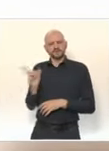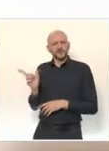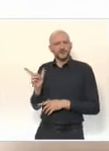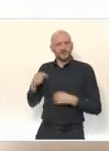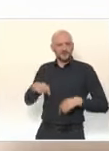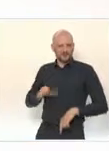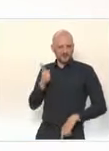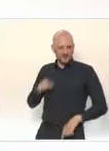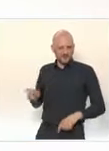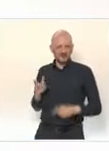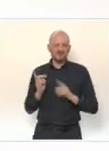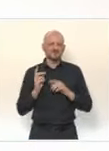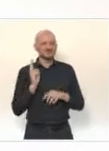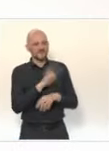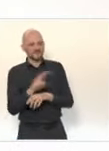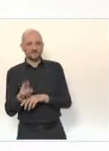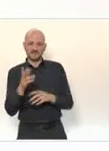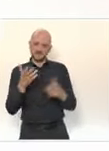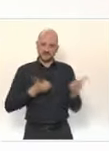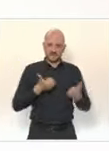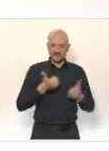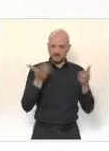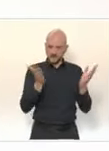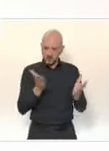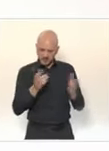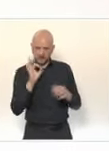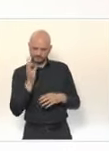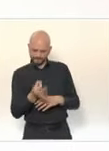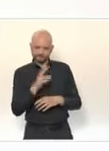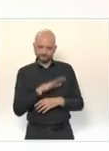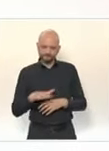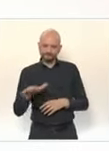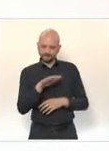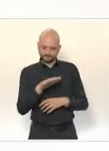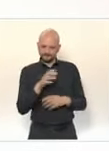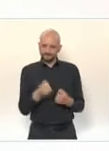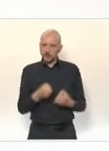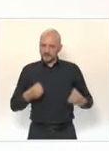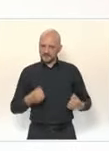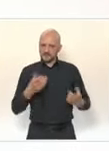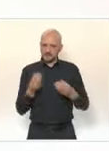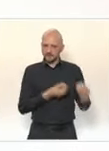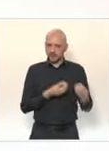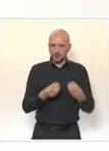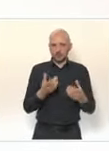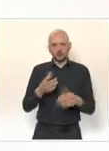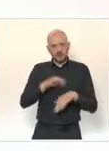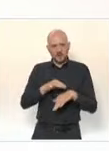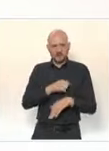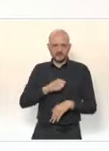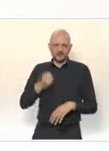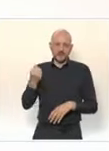réanimation. J'ai donc saisi les comités scientifiques pour déterminer quand et dans quelles conditions nous pourrons ouvrir la vaccination